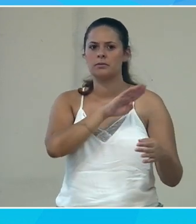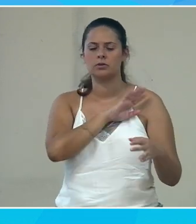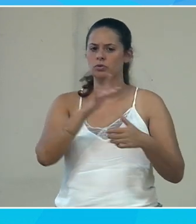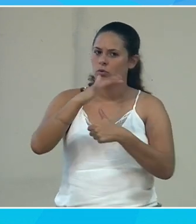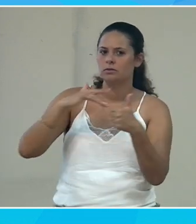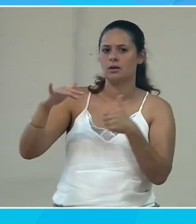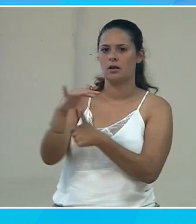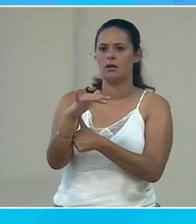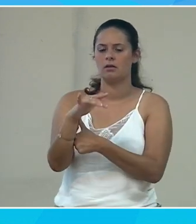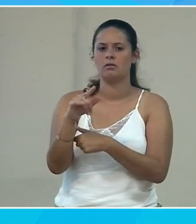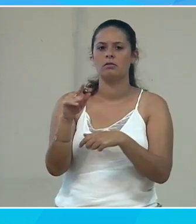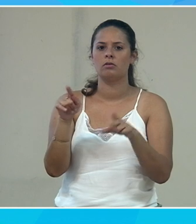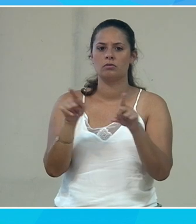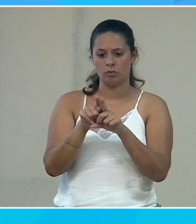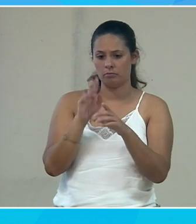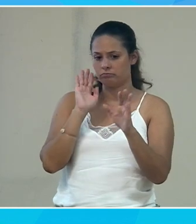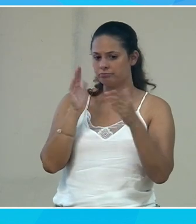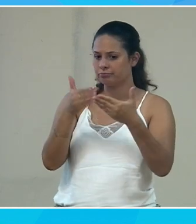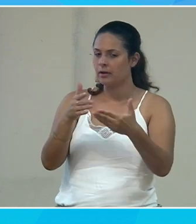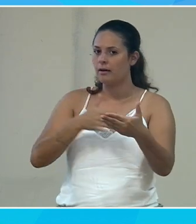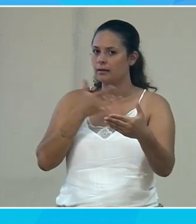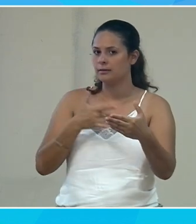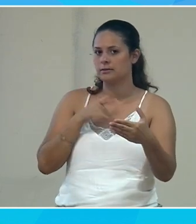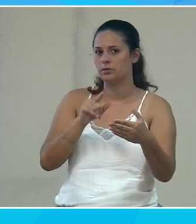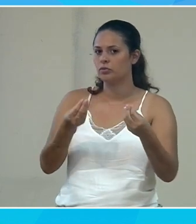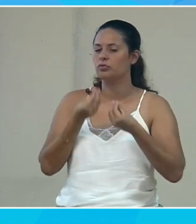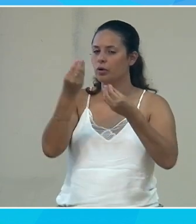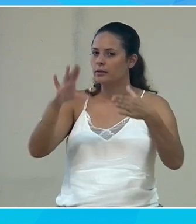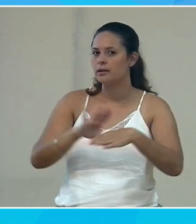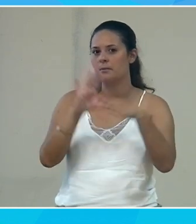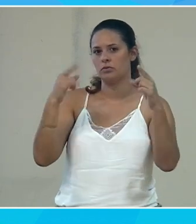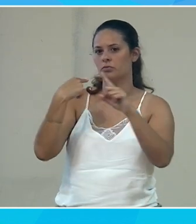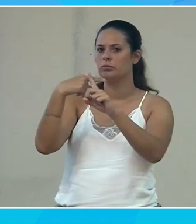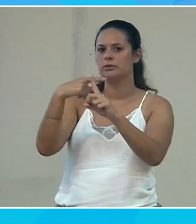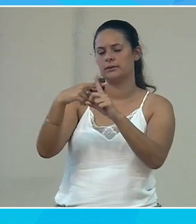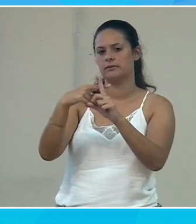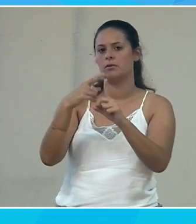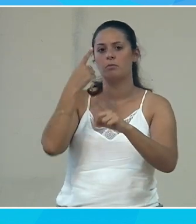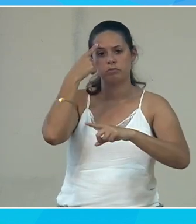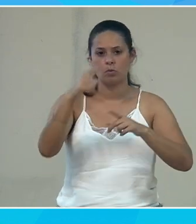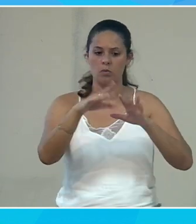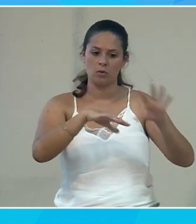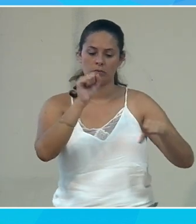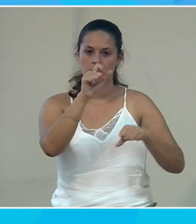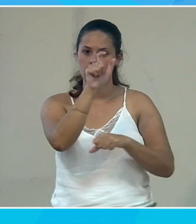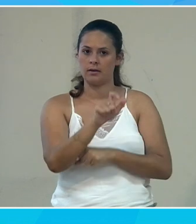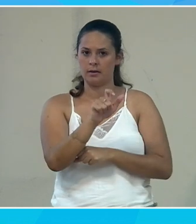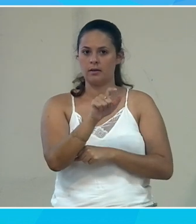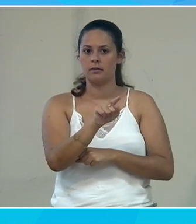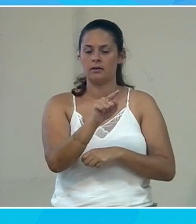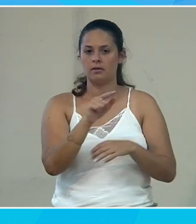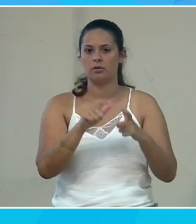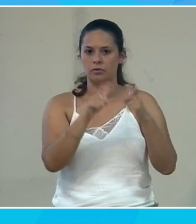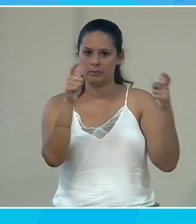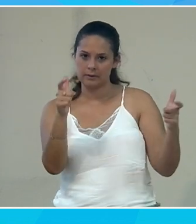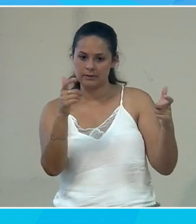sociale, donc le fait de s'y intéresser, ça donne aussi une image positive, aussi bien pour les employés de l'entreprise qui se disent « moi, je suis